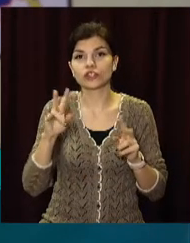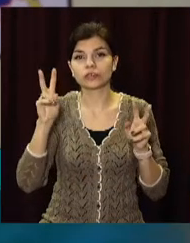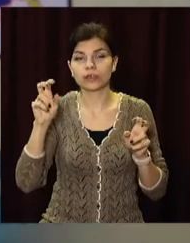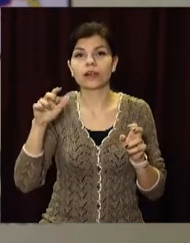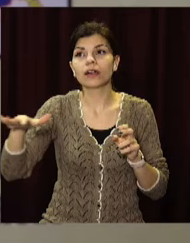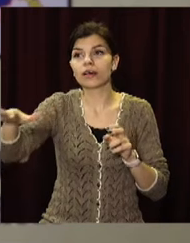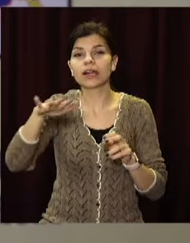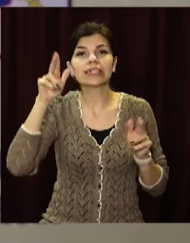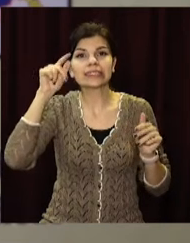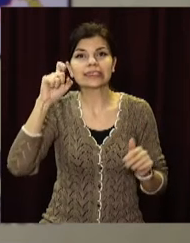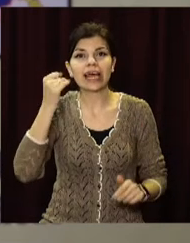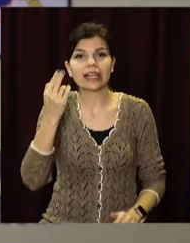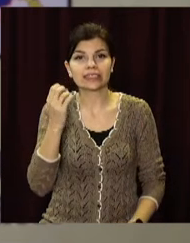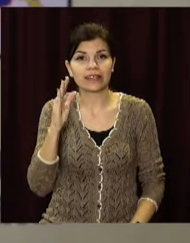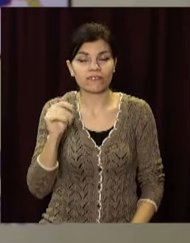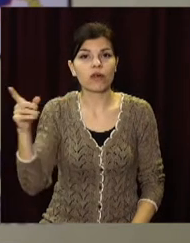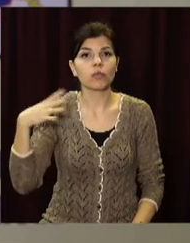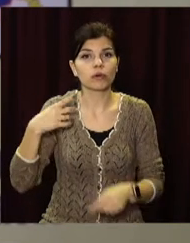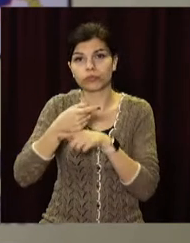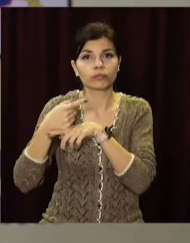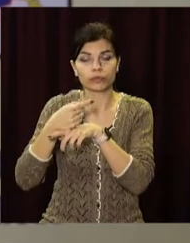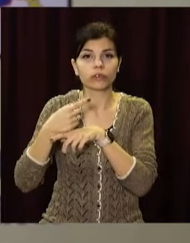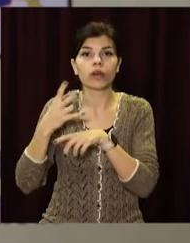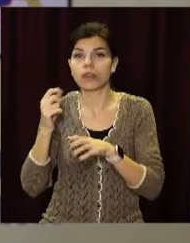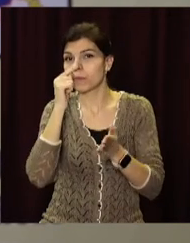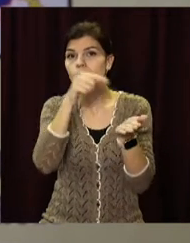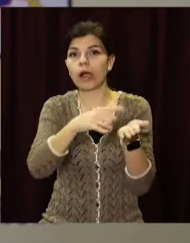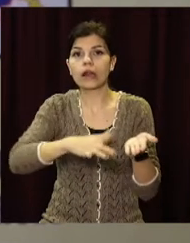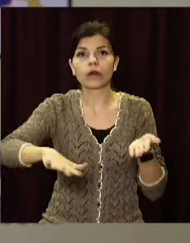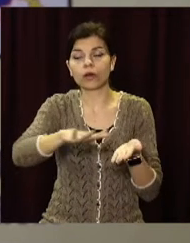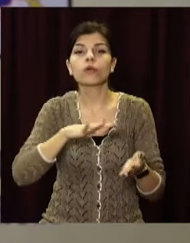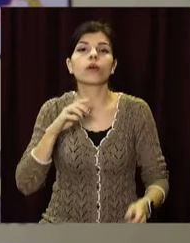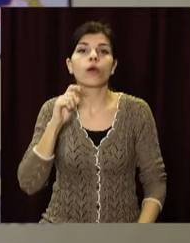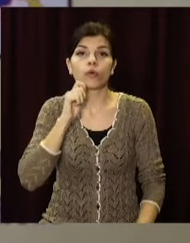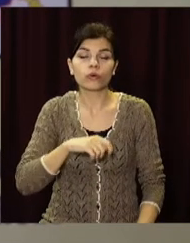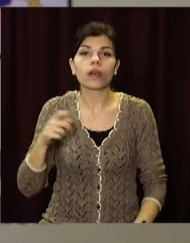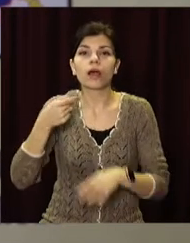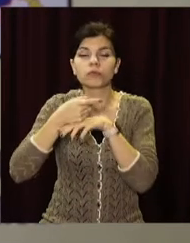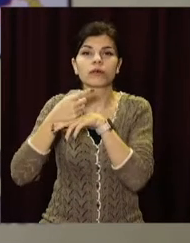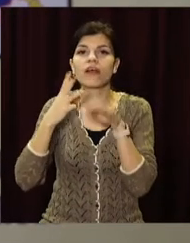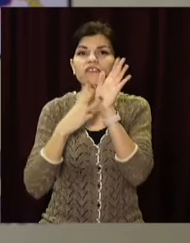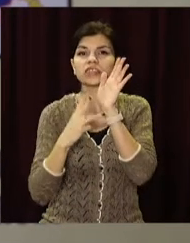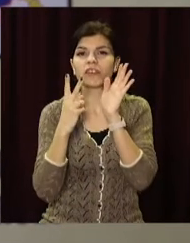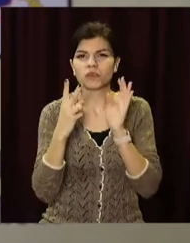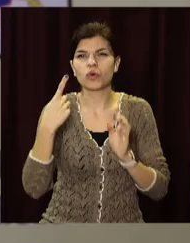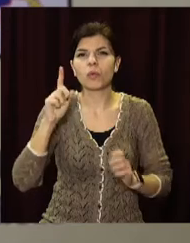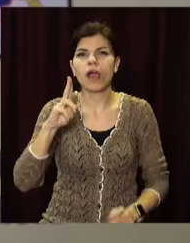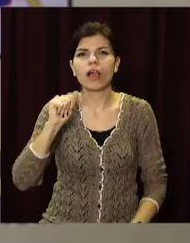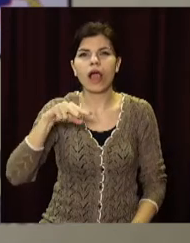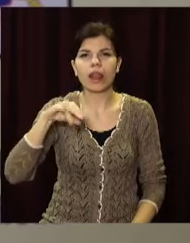Зайцеве російсько-окупаційні війська здійснили обстріл українських позицій з мінметів 82-го калібру та з танкових протитанкових гранатометів.